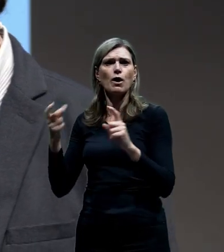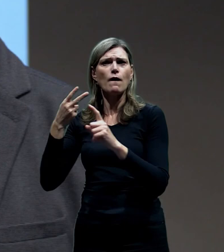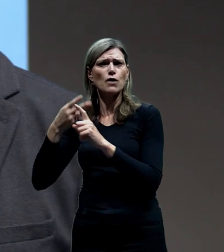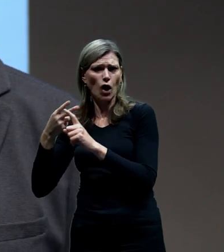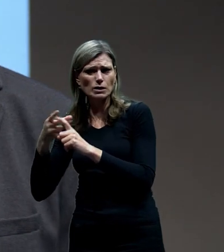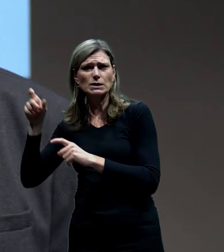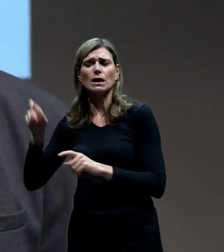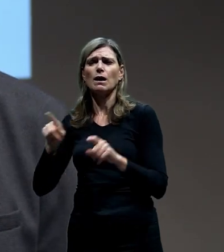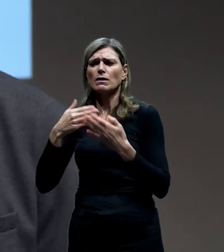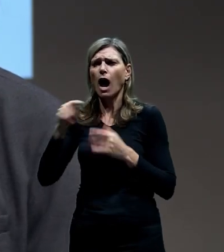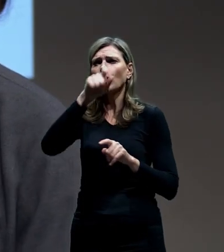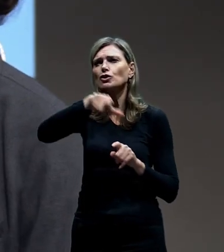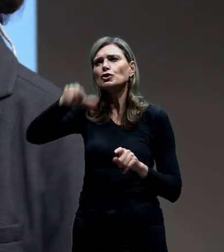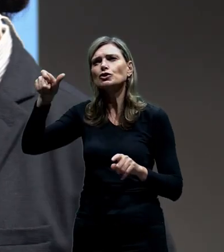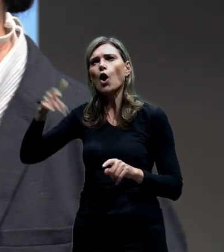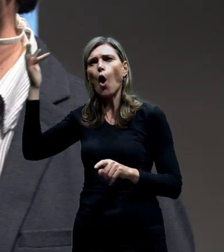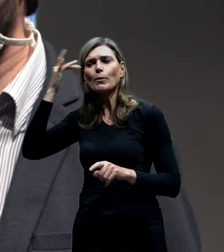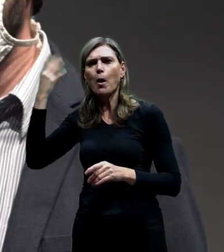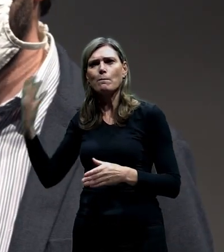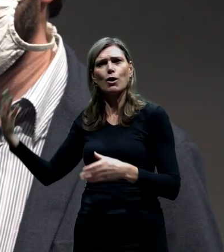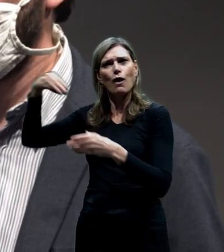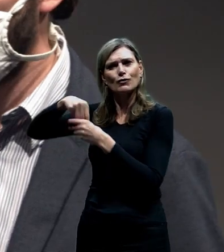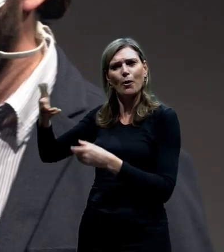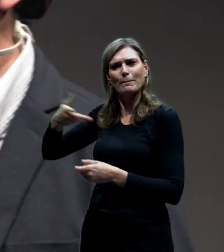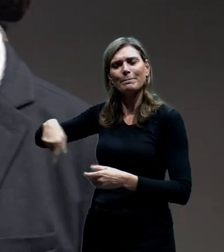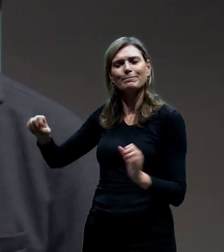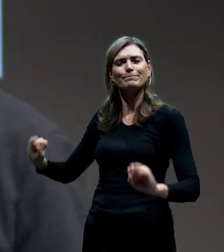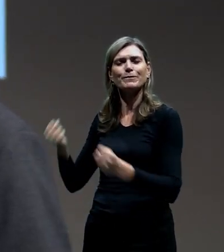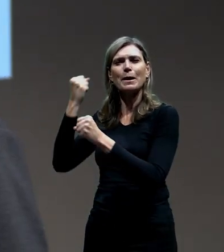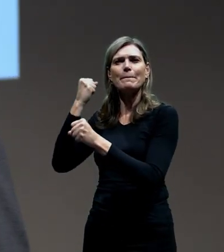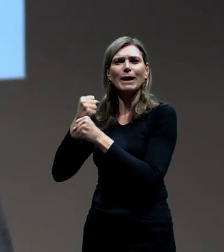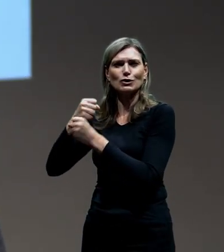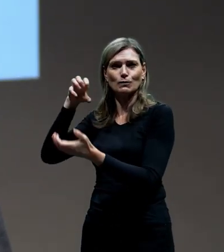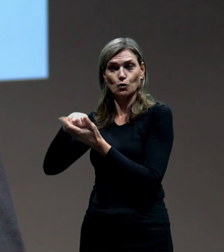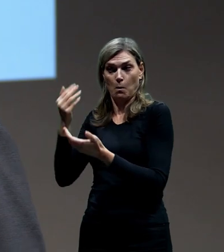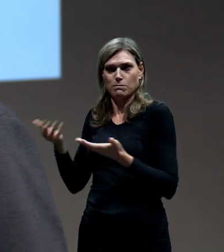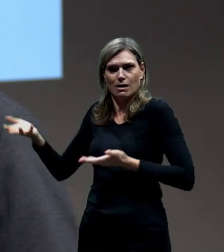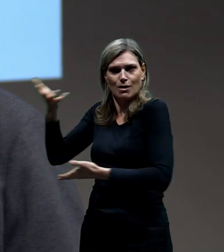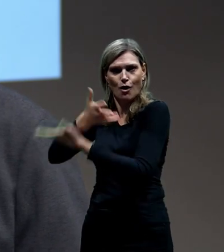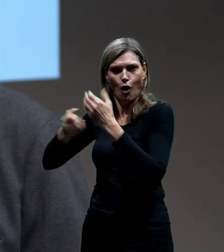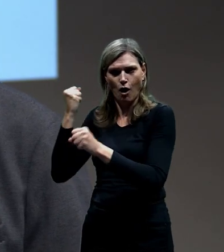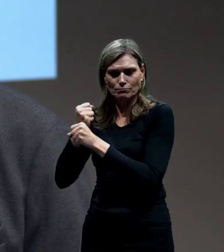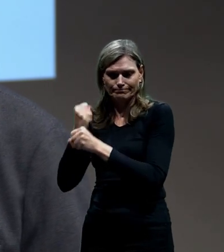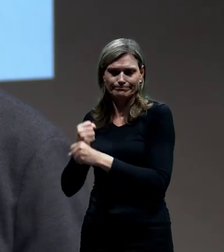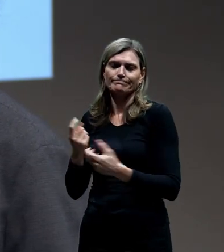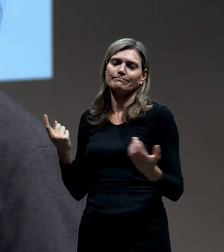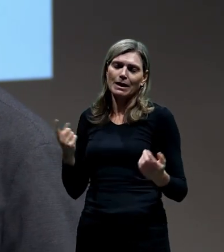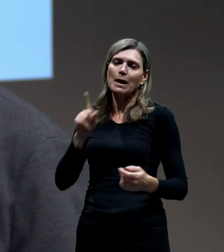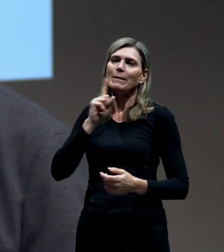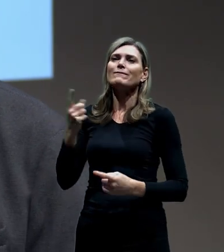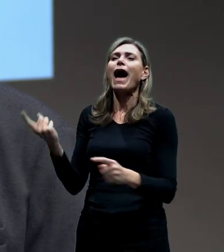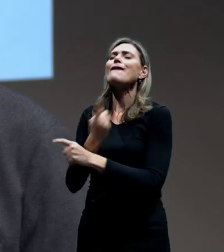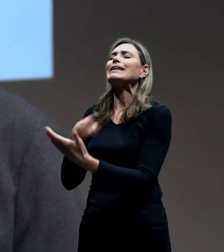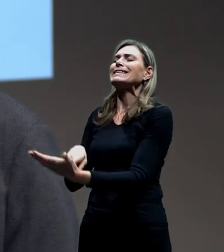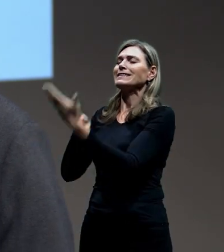a všem expertům z té pracovní skupiny, které se na této práci podílili. Samozřejmě, že pro nás ty výsledky